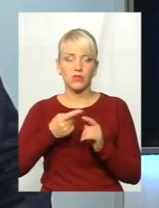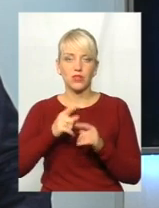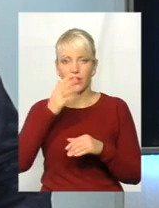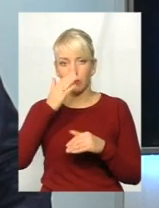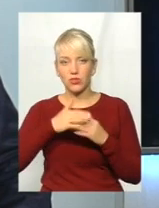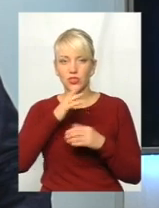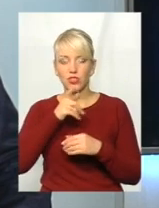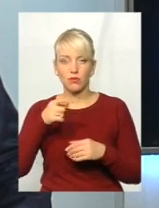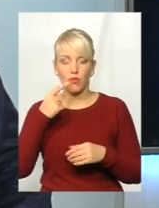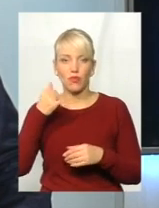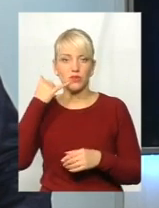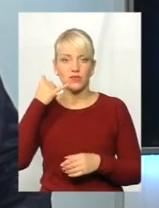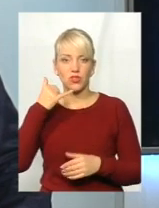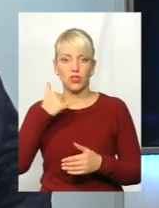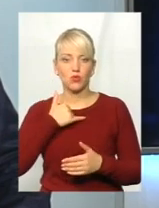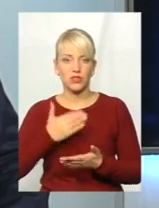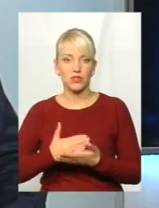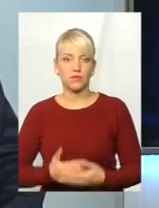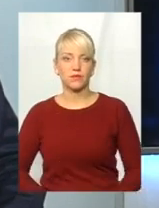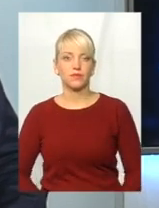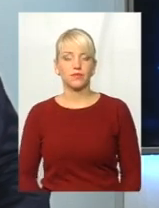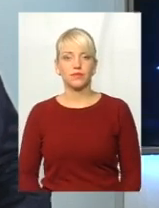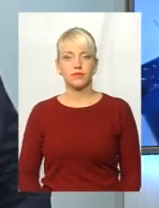найближчим часом. Насамперед дзвінки, слухаємо вас, говоріть, будь ласка.